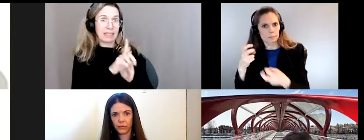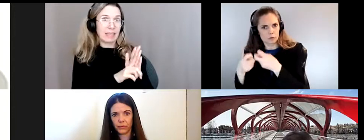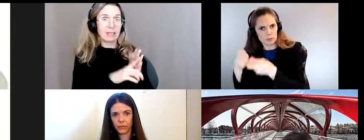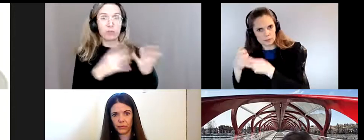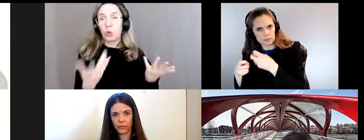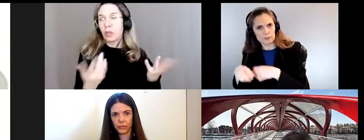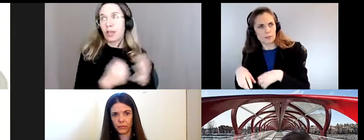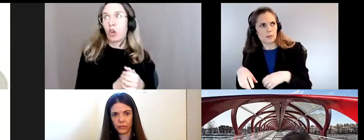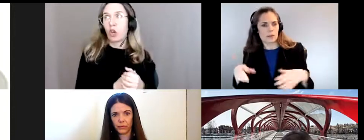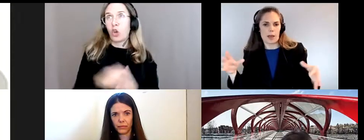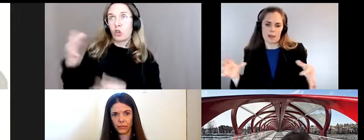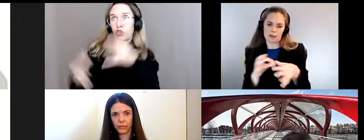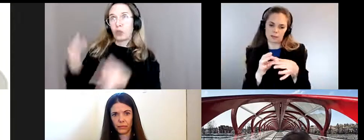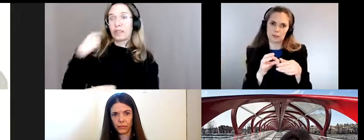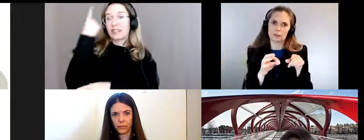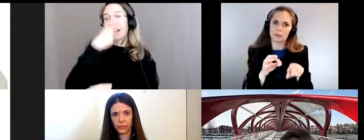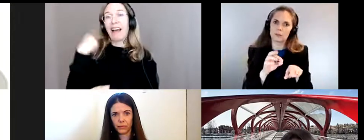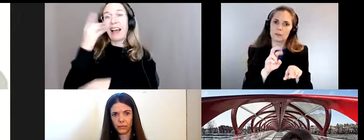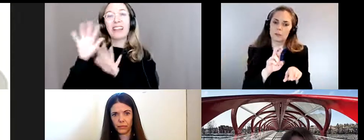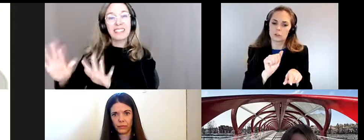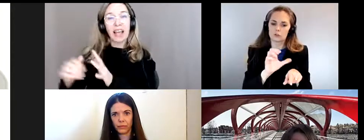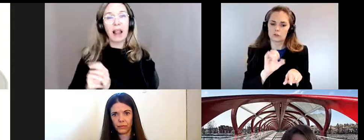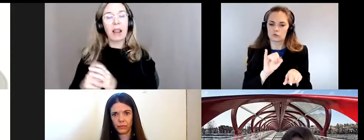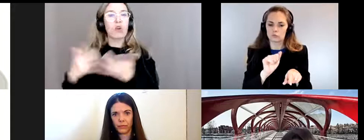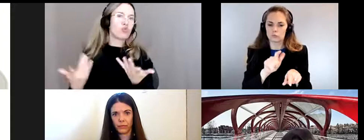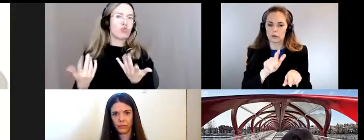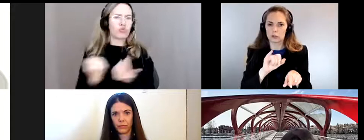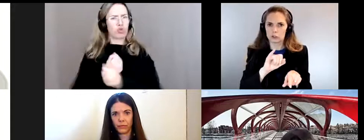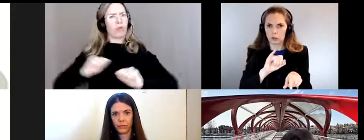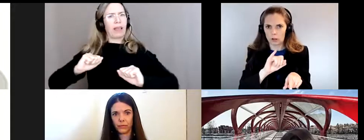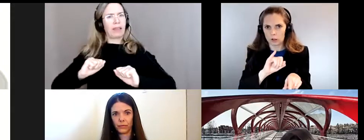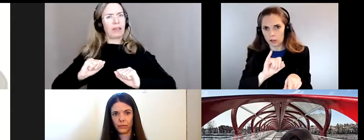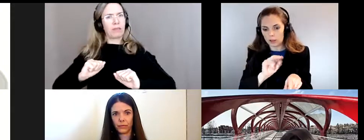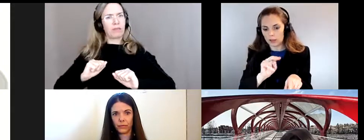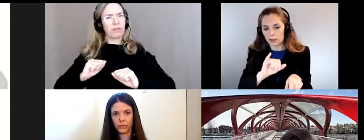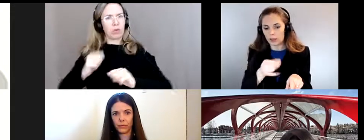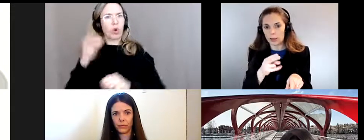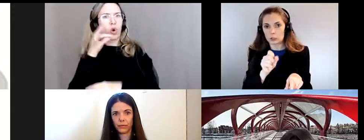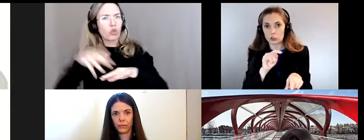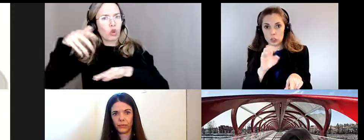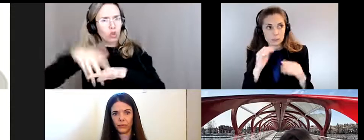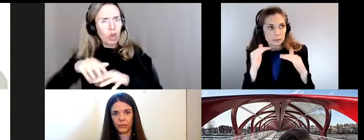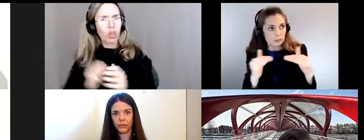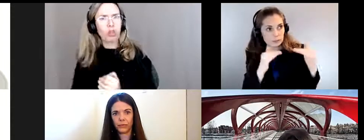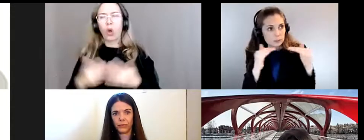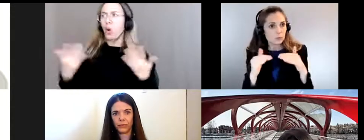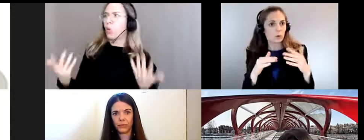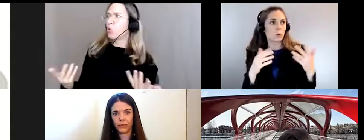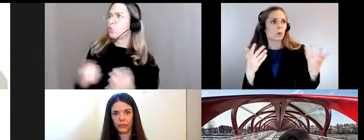exemple la justice raciale ou la souveraineté autochtone ou en parler